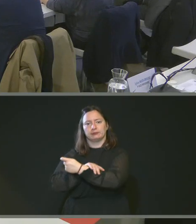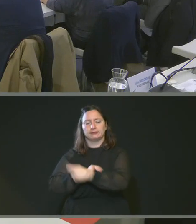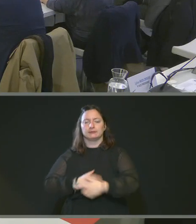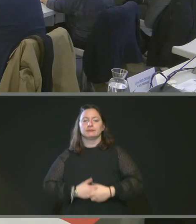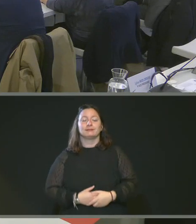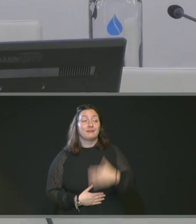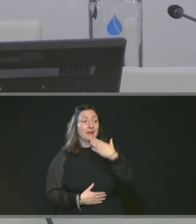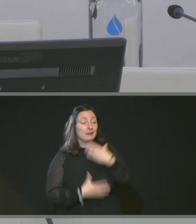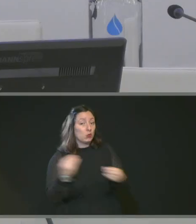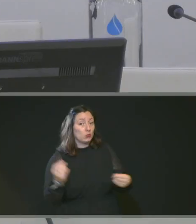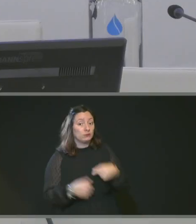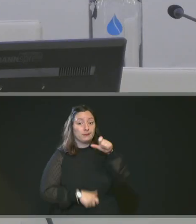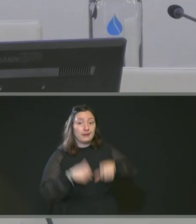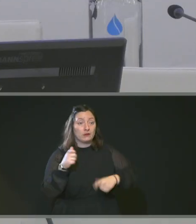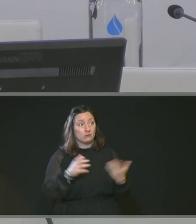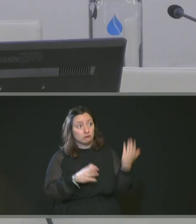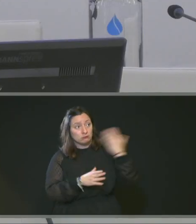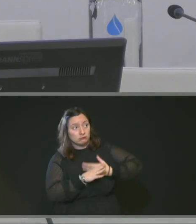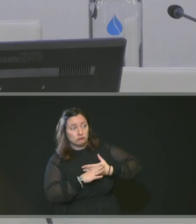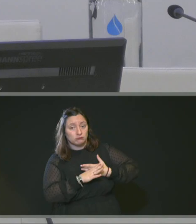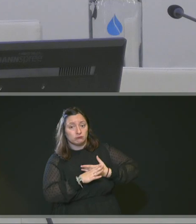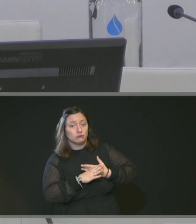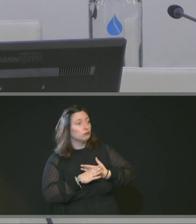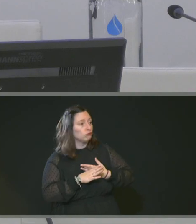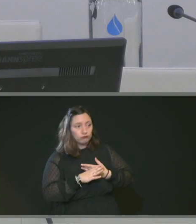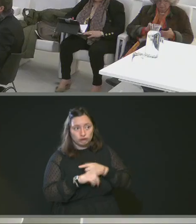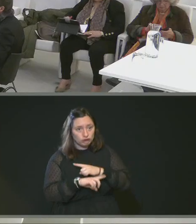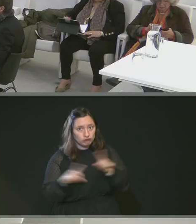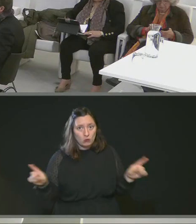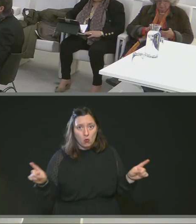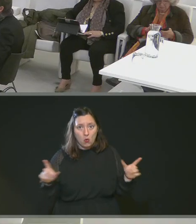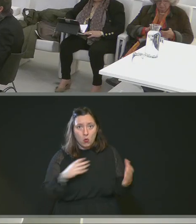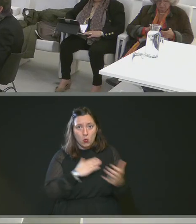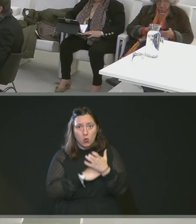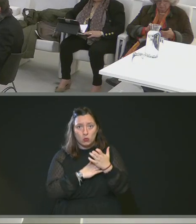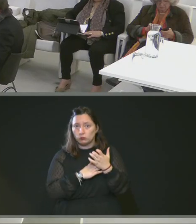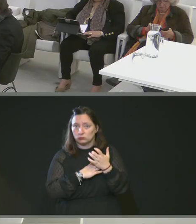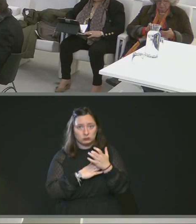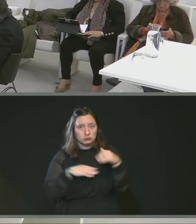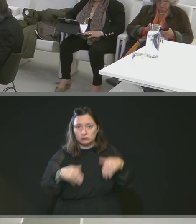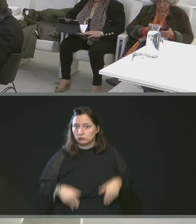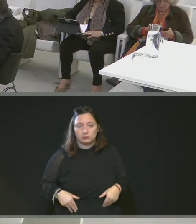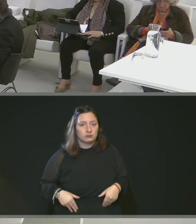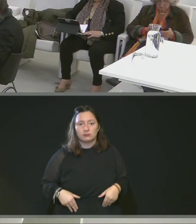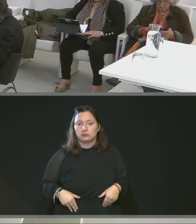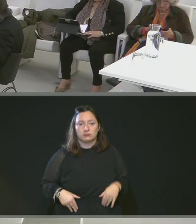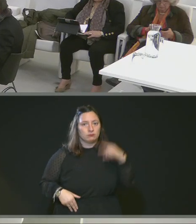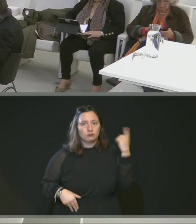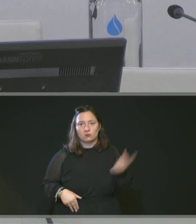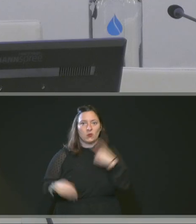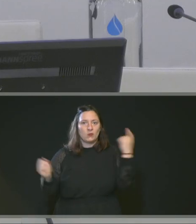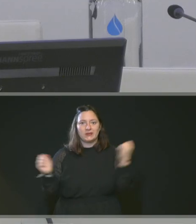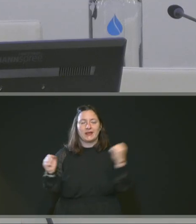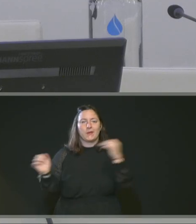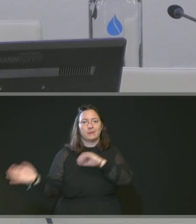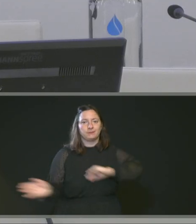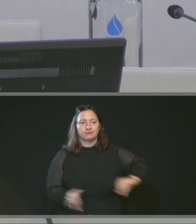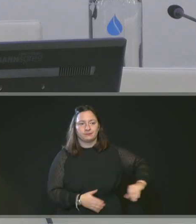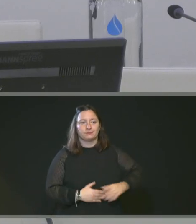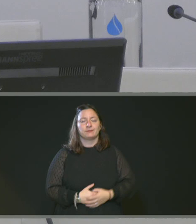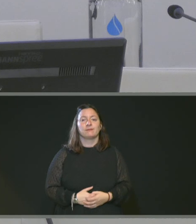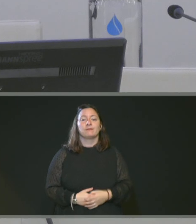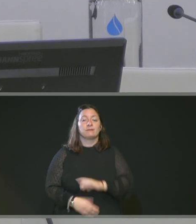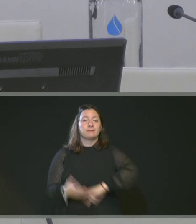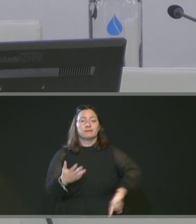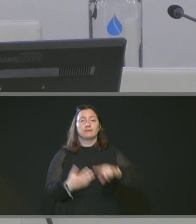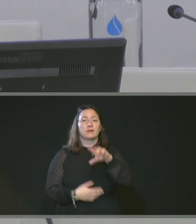Merci beaucoup. Y a-t-il des interventions là-dessus ? Non, pas d'opposition, pas de vote contre, pas d'abstention, unanimité. Alors, ensuite,